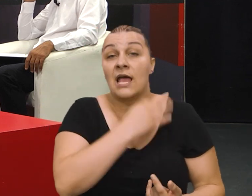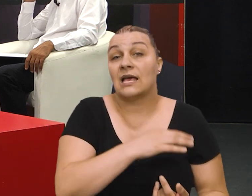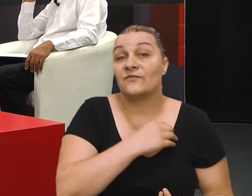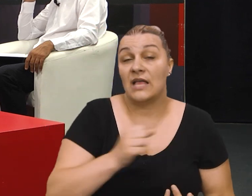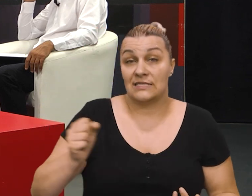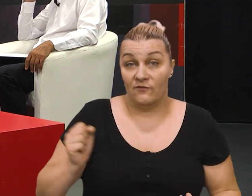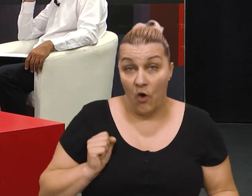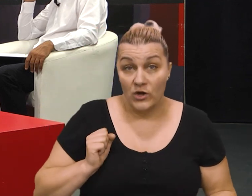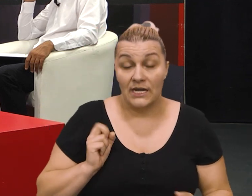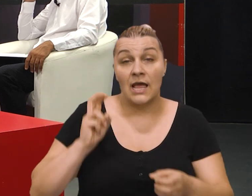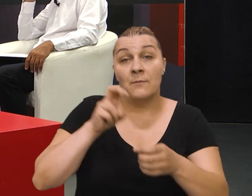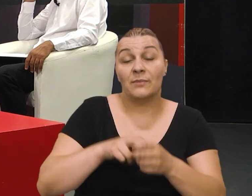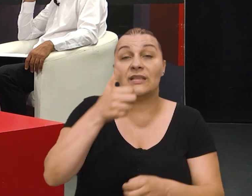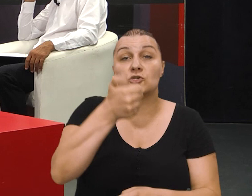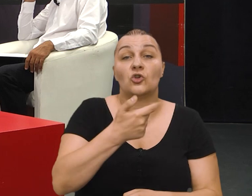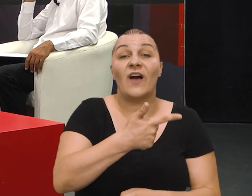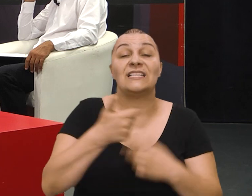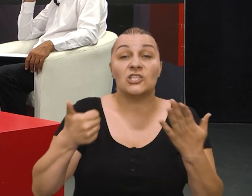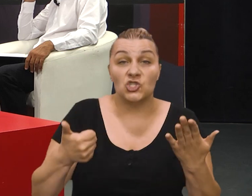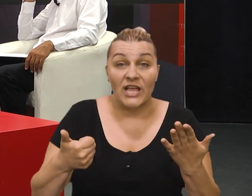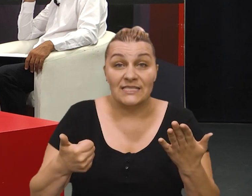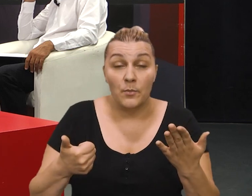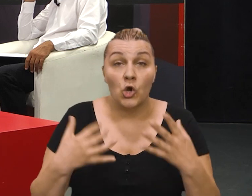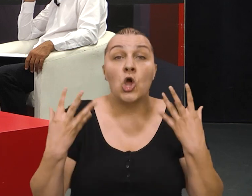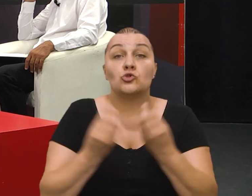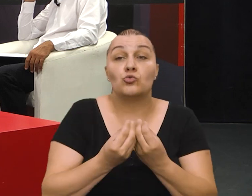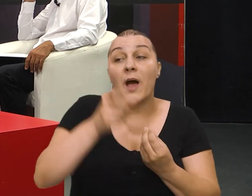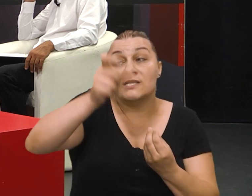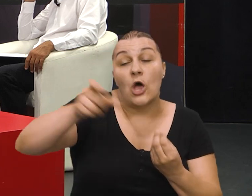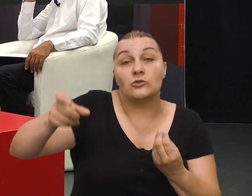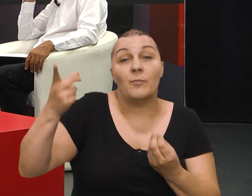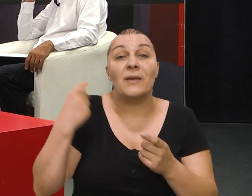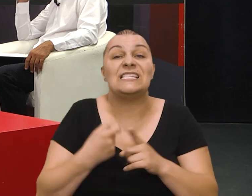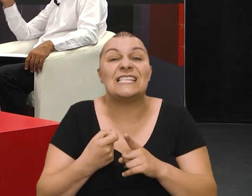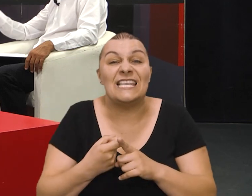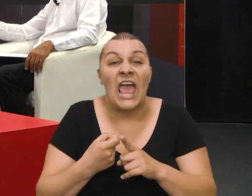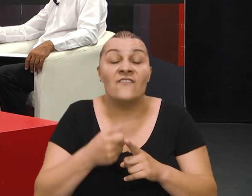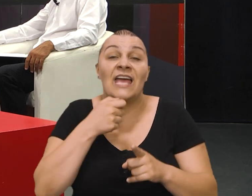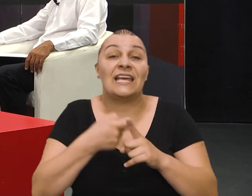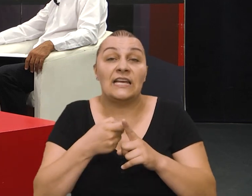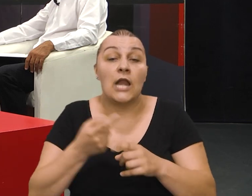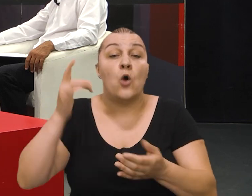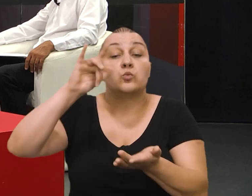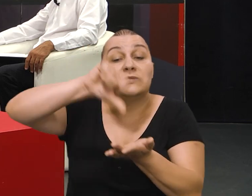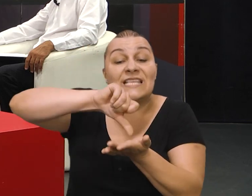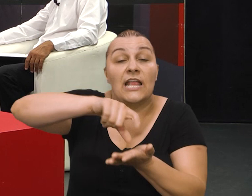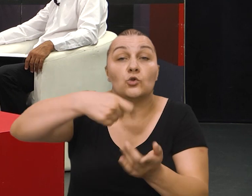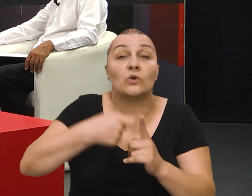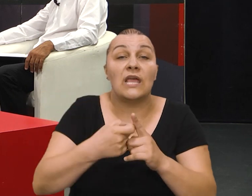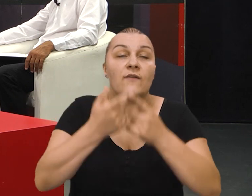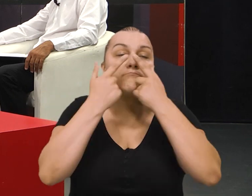hrvatski vojnik taj domobran pripadnik 126. domovranske pokovnje skupa sa kijevljanima i kninjanima plače u centru